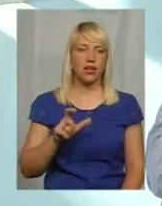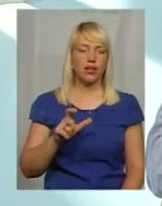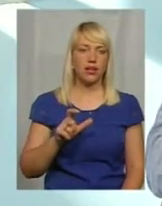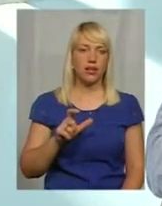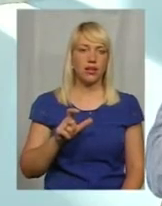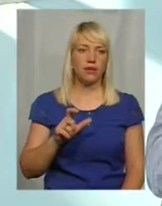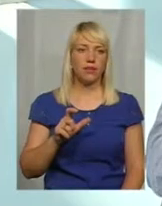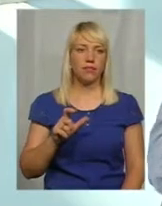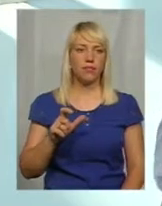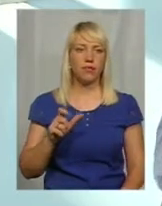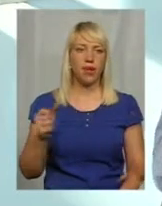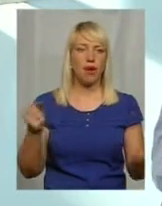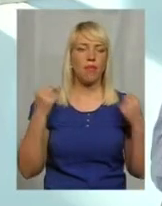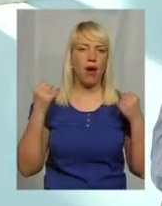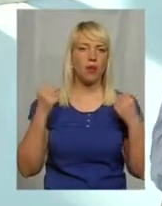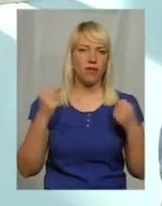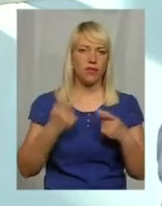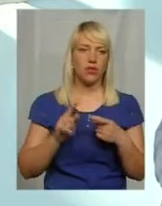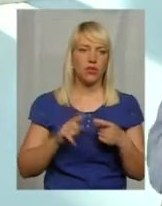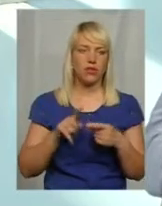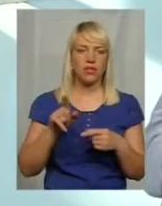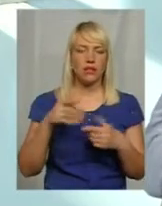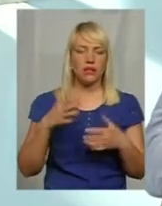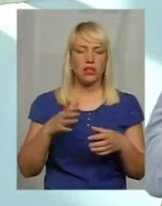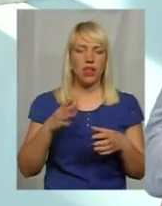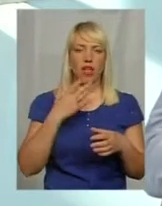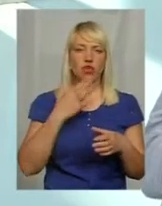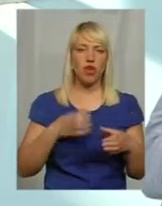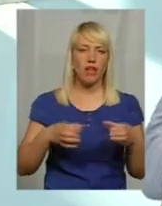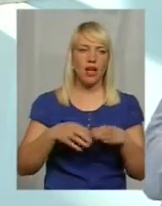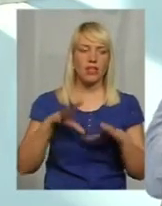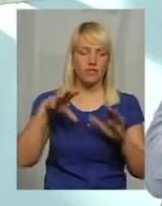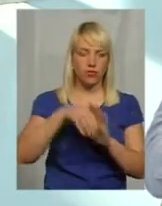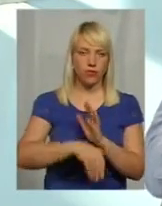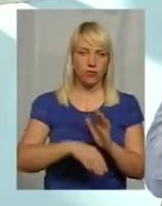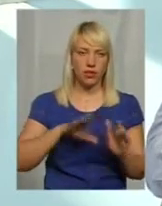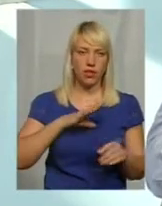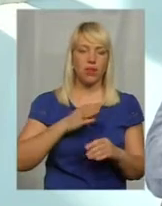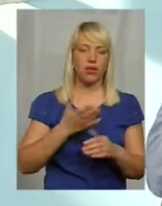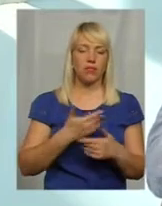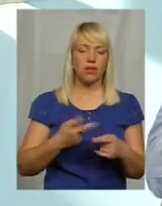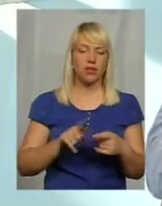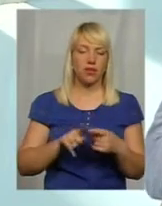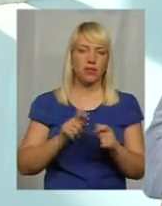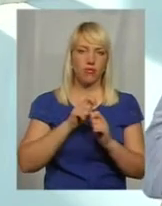Вони в нас – це вже вони основний склад національної збірної України. Ми їх теж відзначили і вони